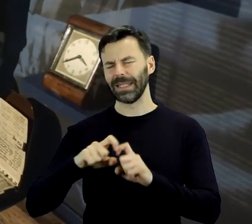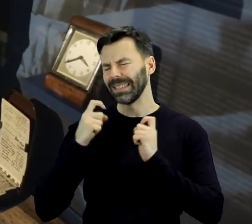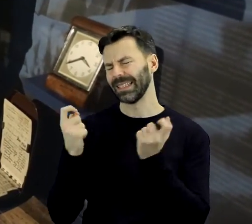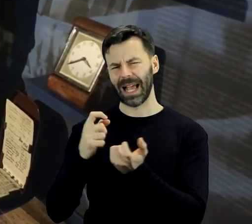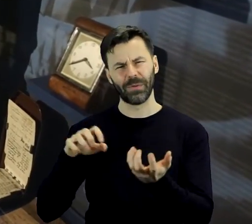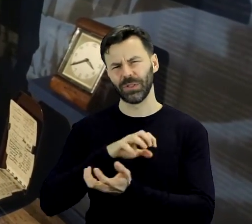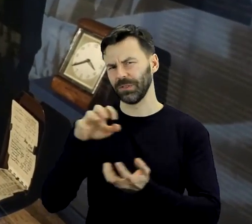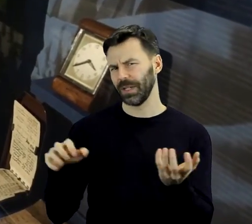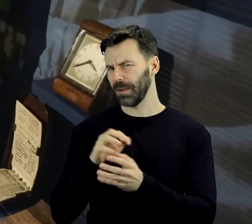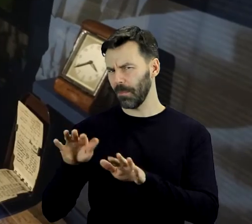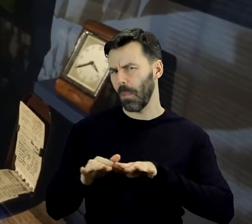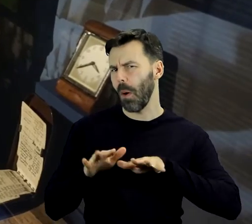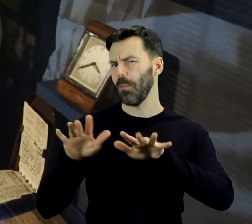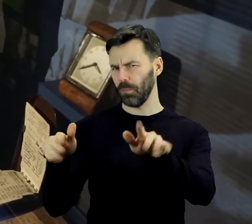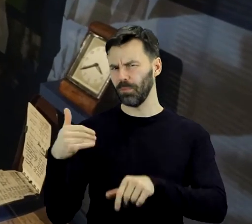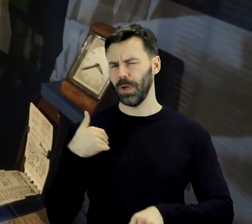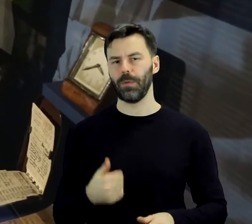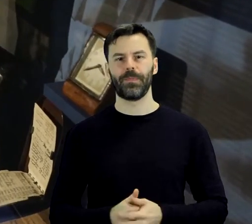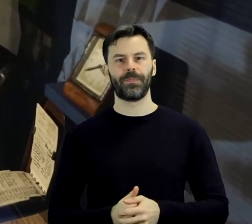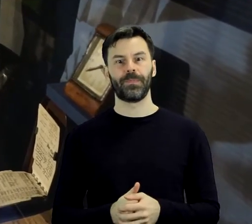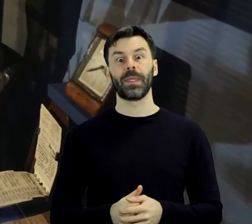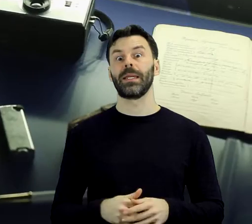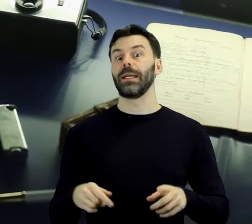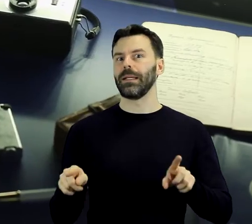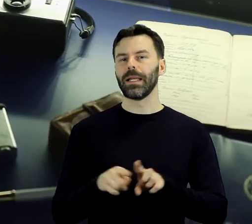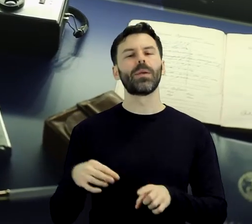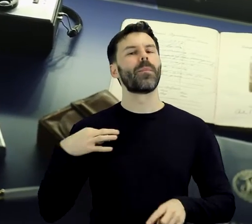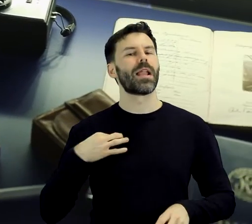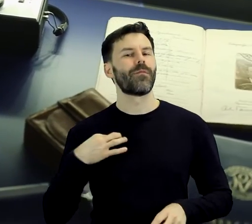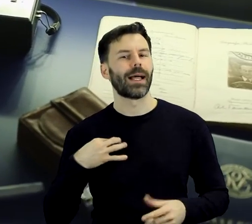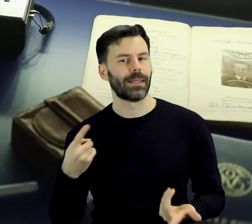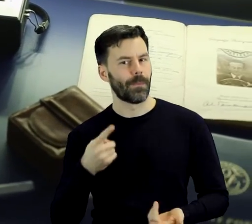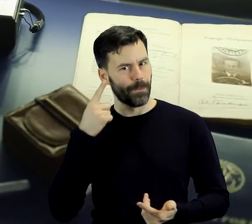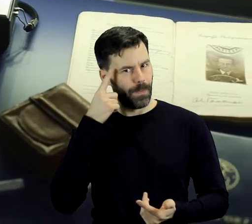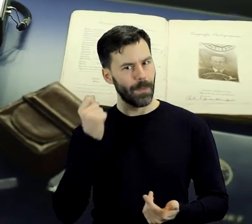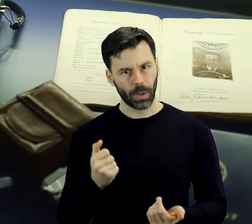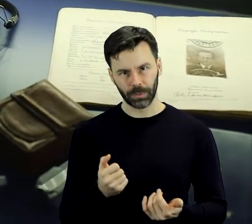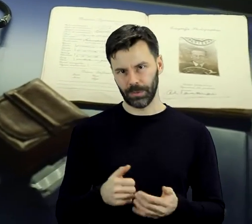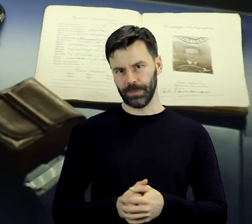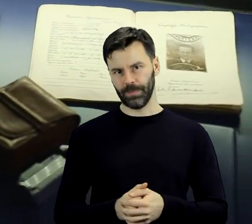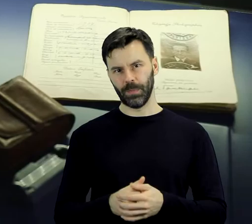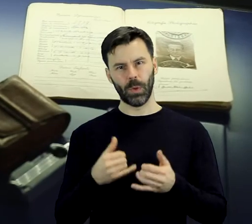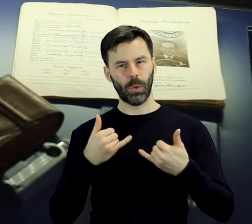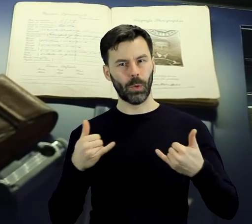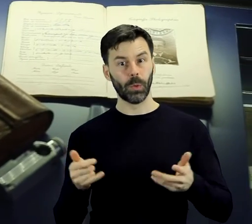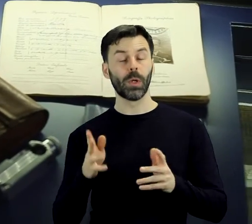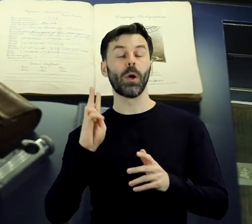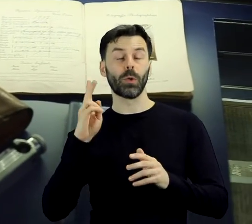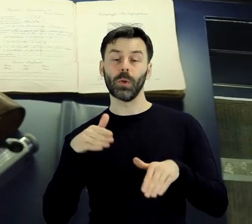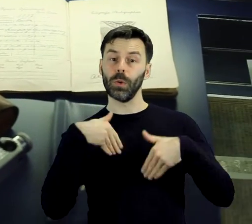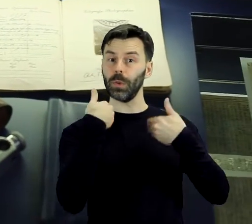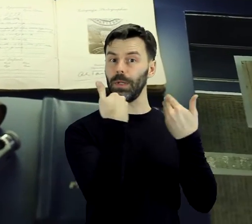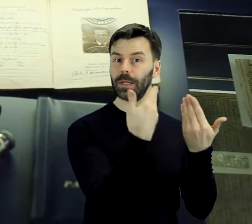końcu światowej popularności. Nie brakuje również prywatnych pamiątek po kompozytorze, które zostały